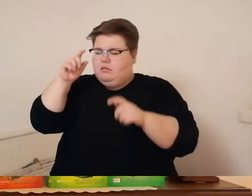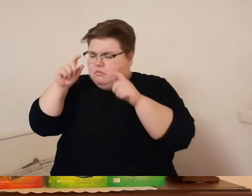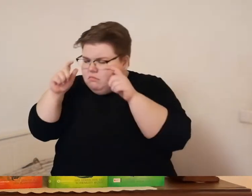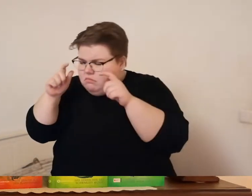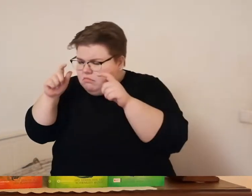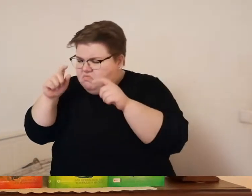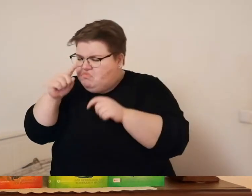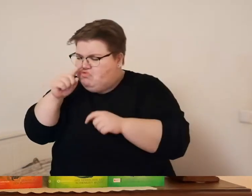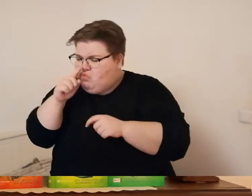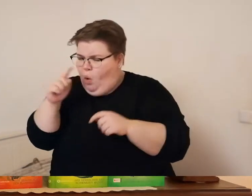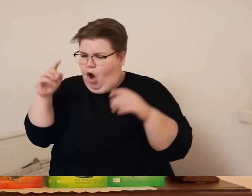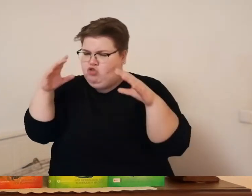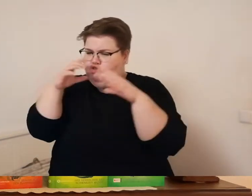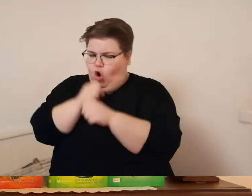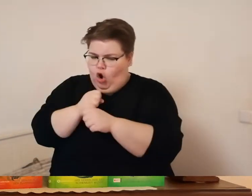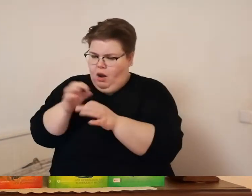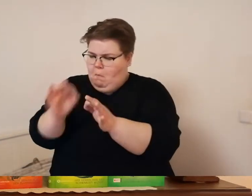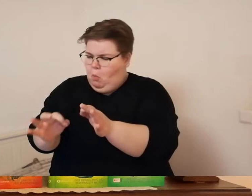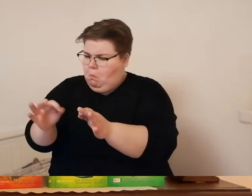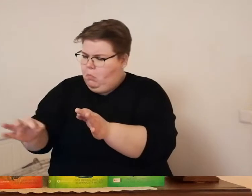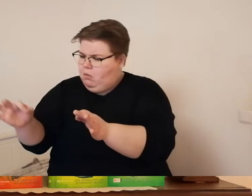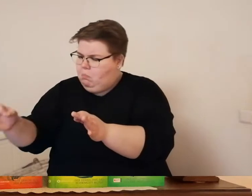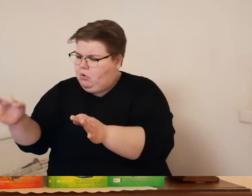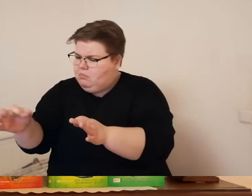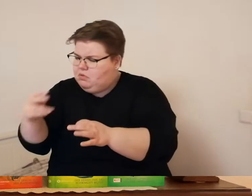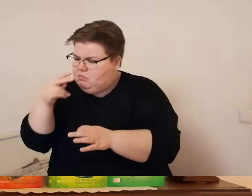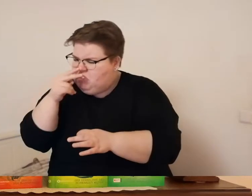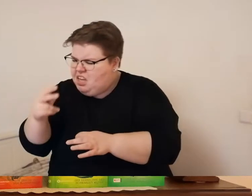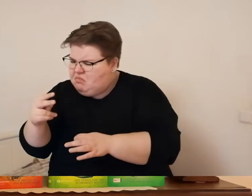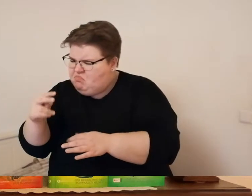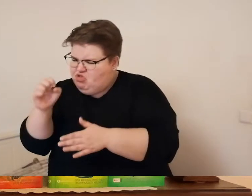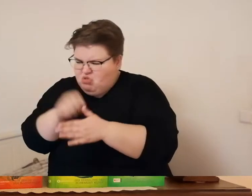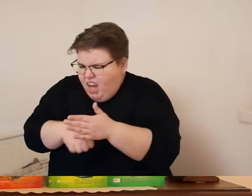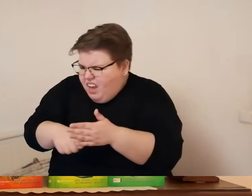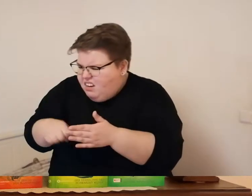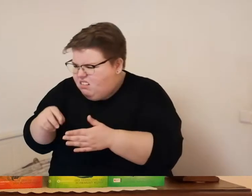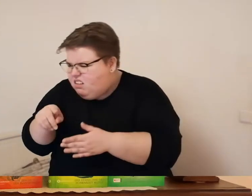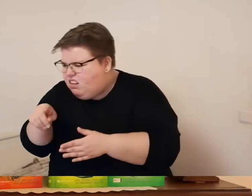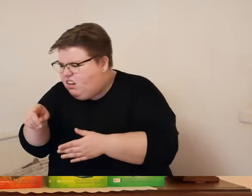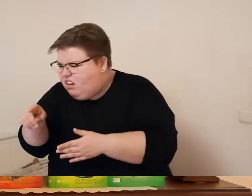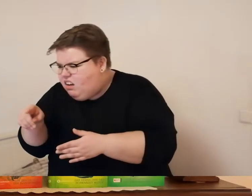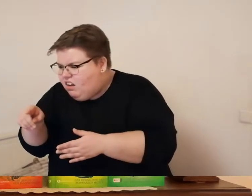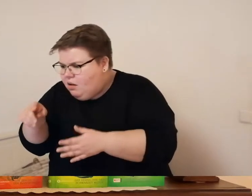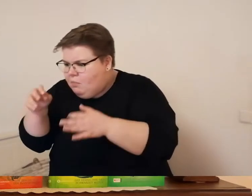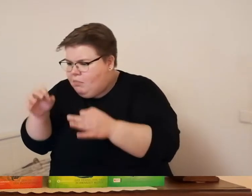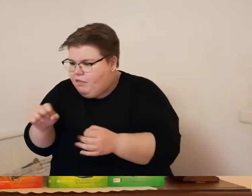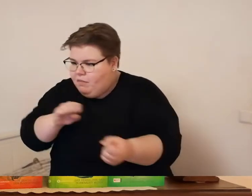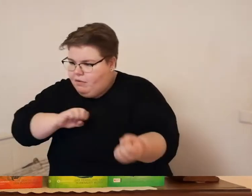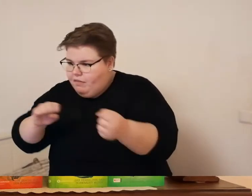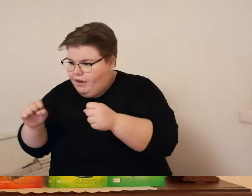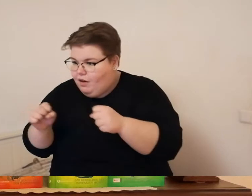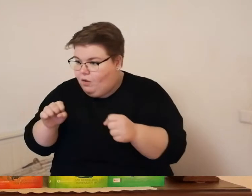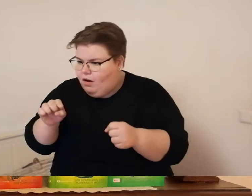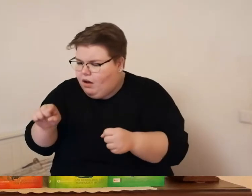felsen erkennen die wie dunkle punkte aus dem schnee herausragten doch dann bewegte sich einer dieser punkte er kniff die augen